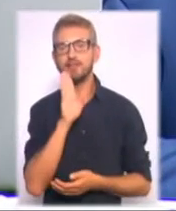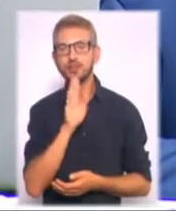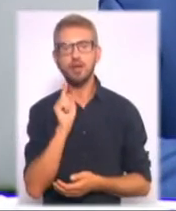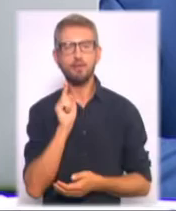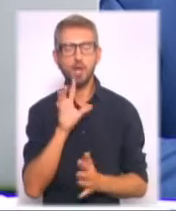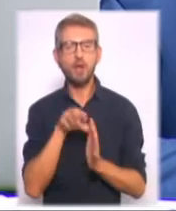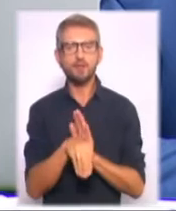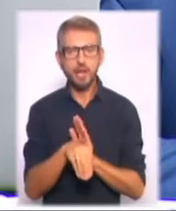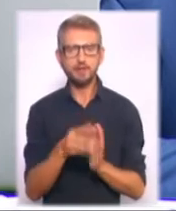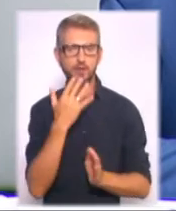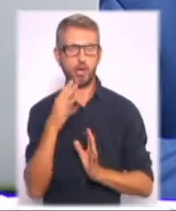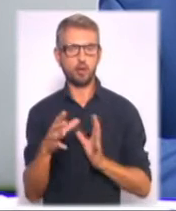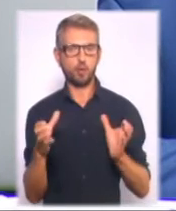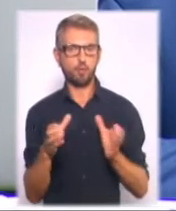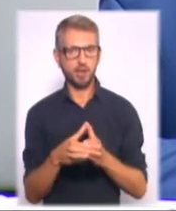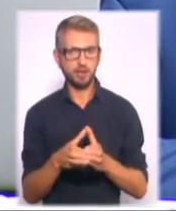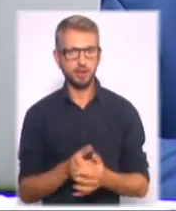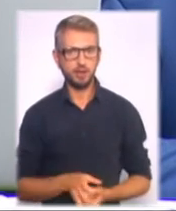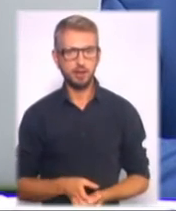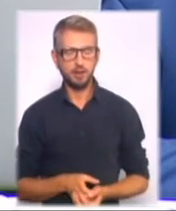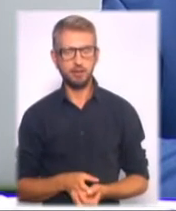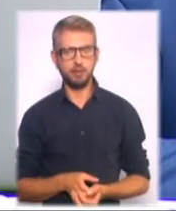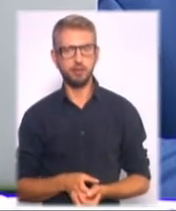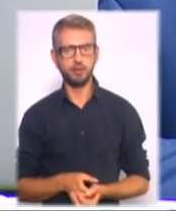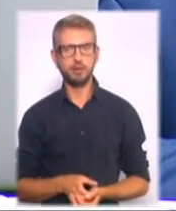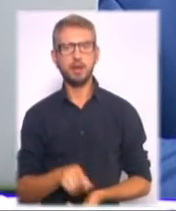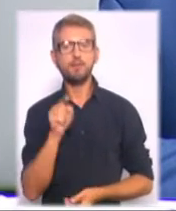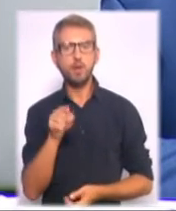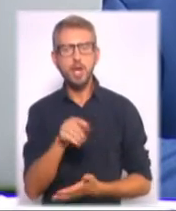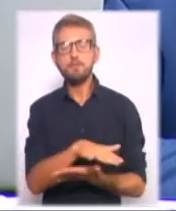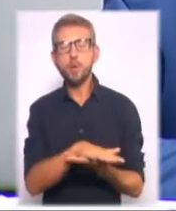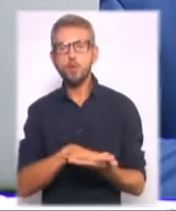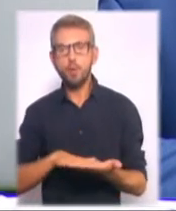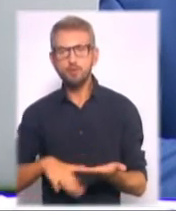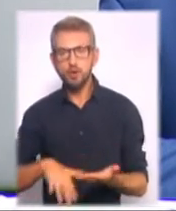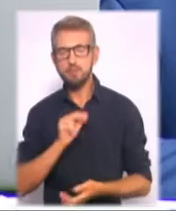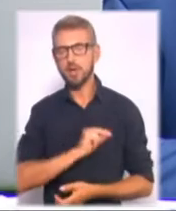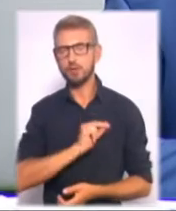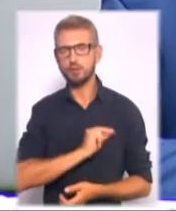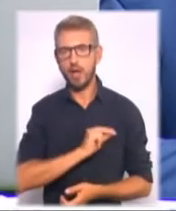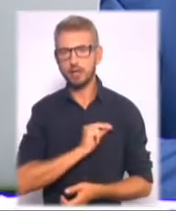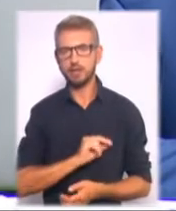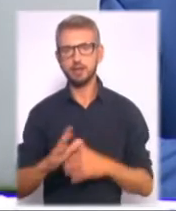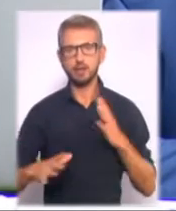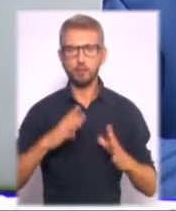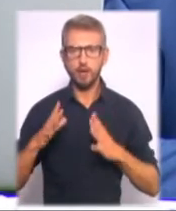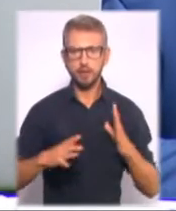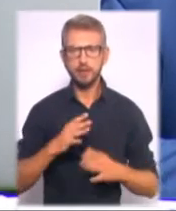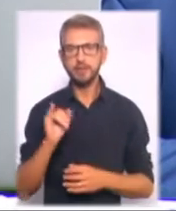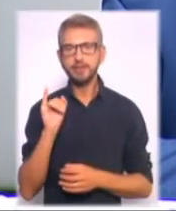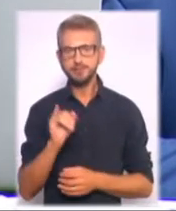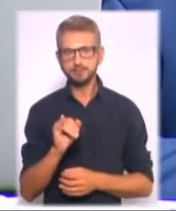складі національної команди, яка продовжує працювати, тренуватись і